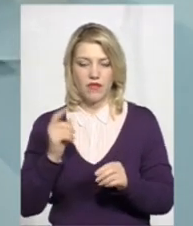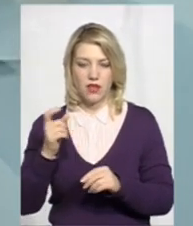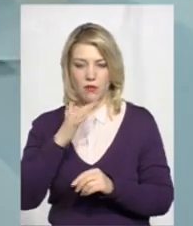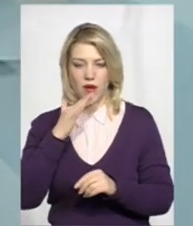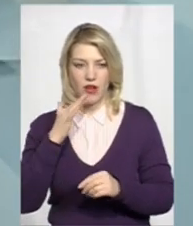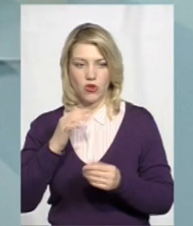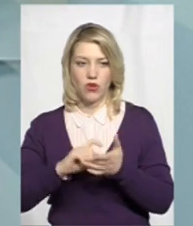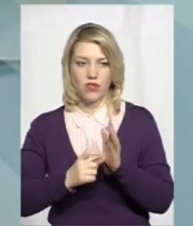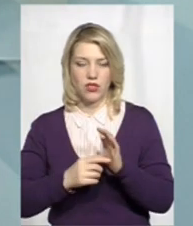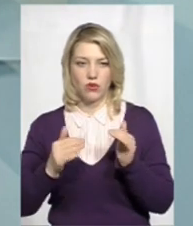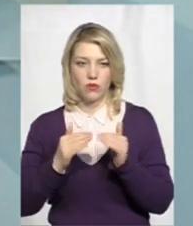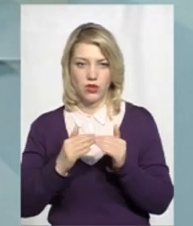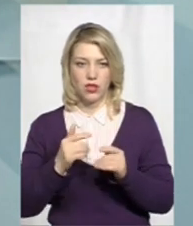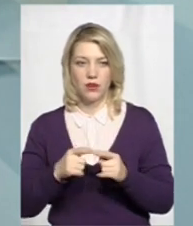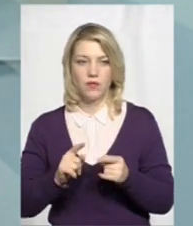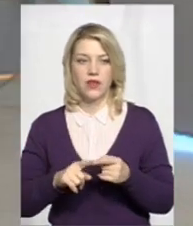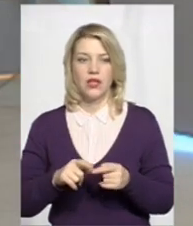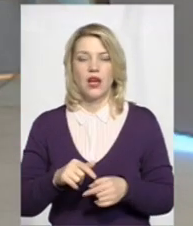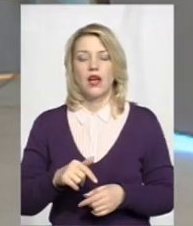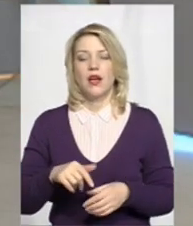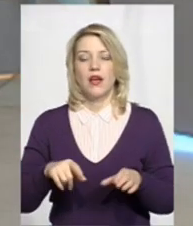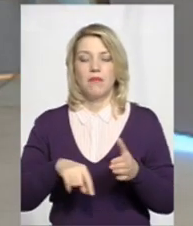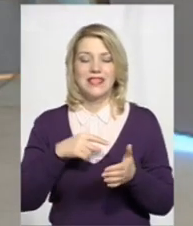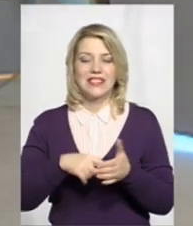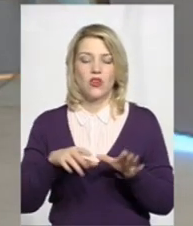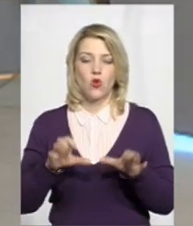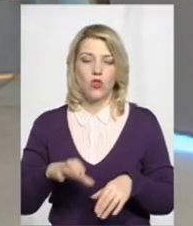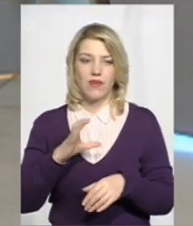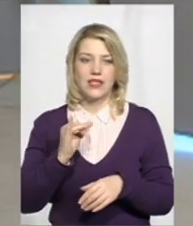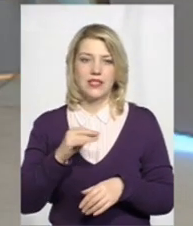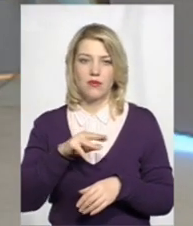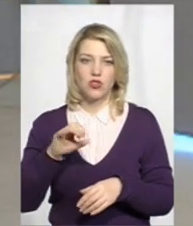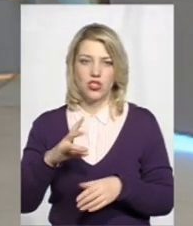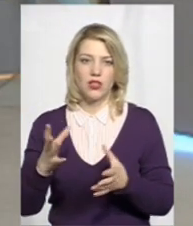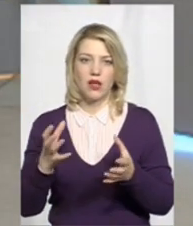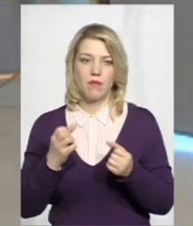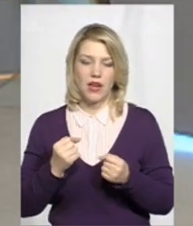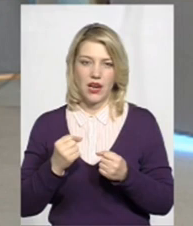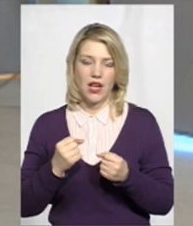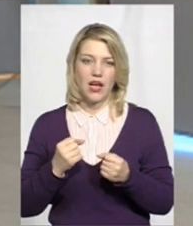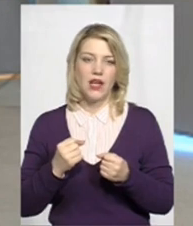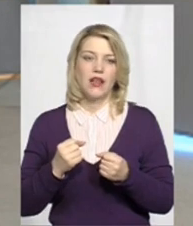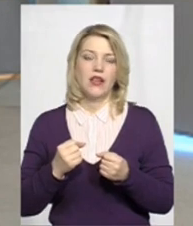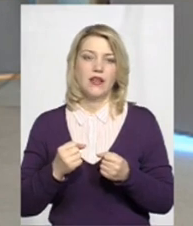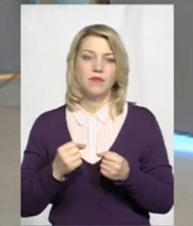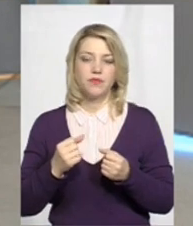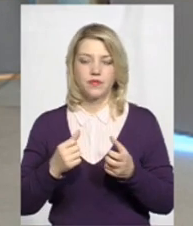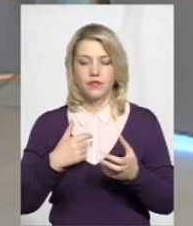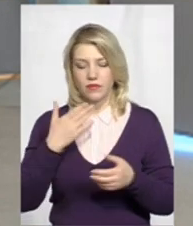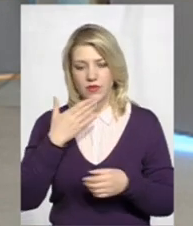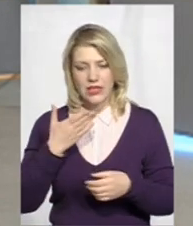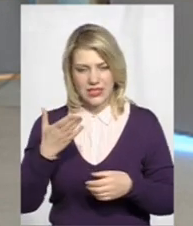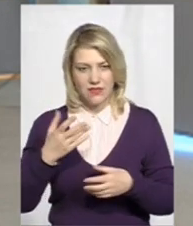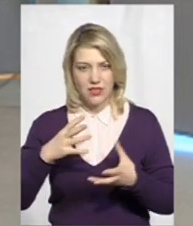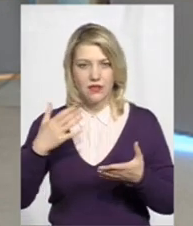будинку. У грудні міський голова Олександр Самчейшин брав участь в нашому проєкті «Звіти на живо». І він тоді зауважив, що міська рада